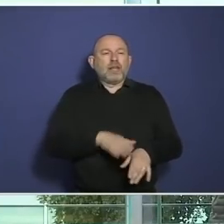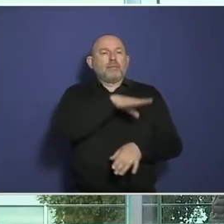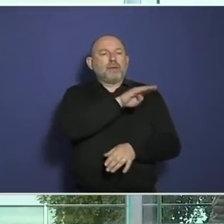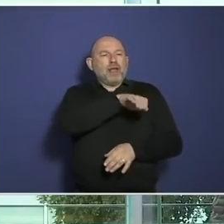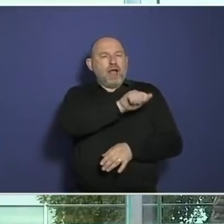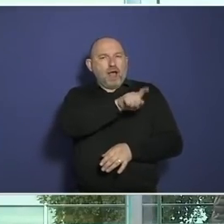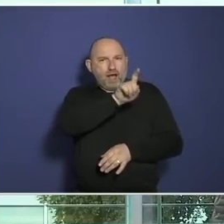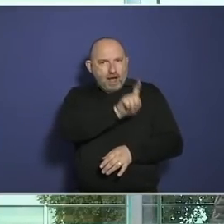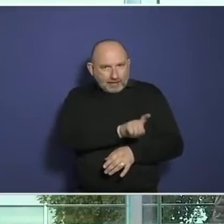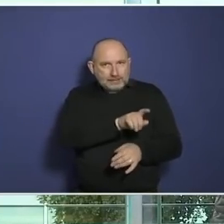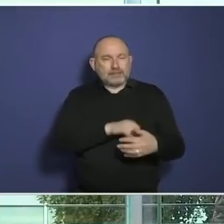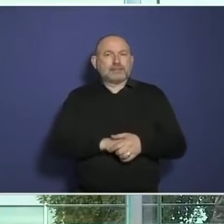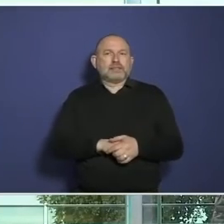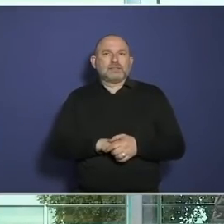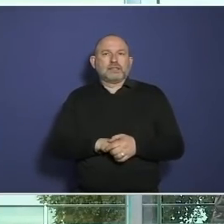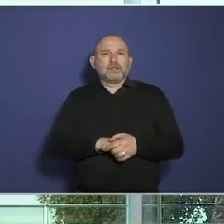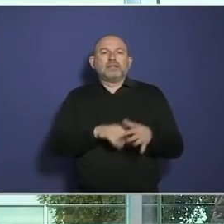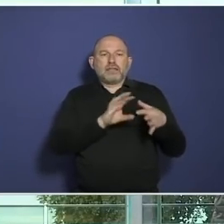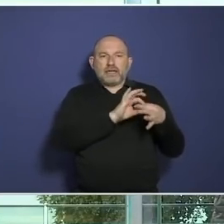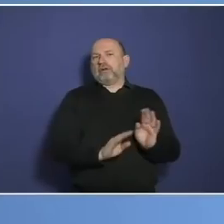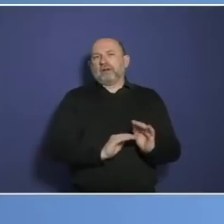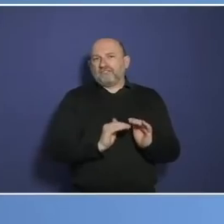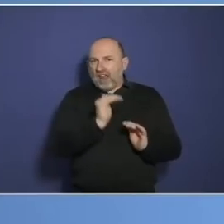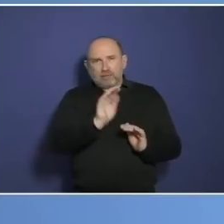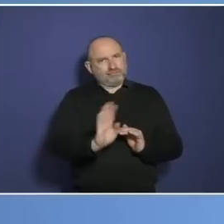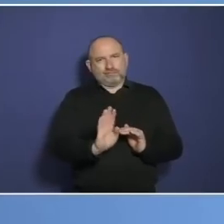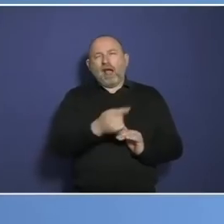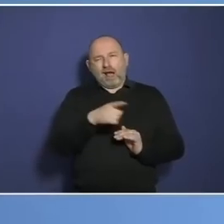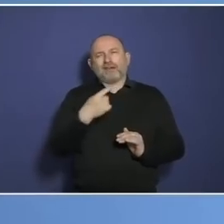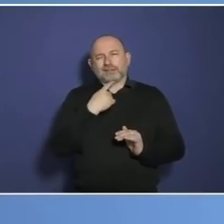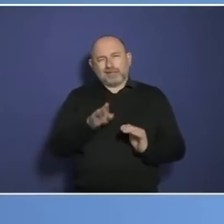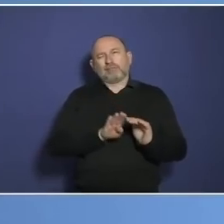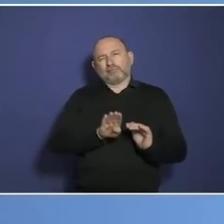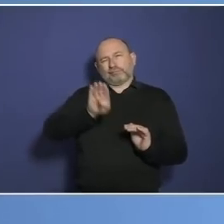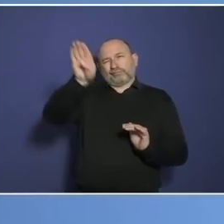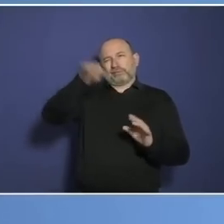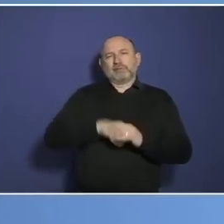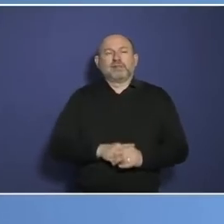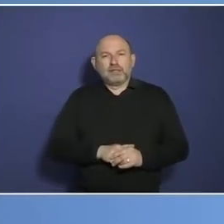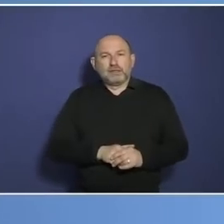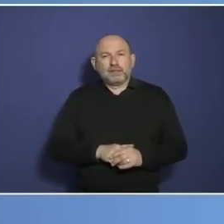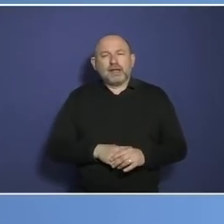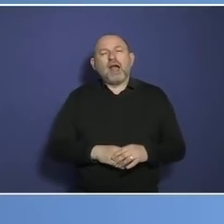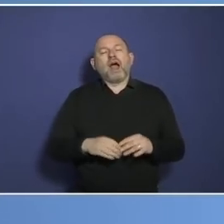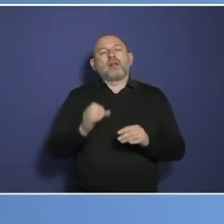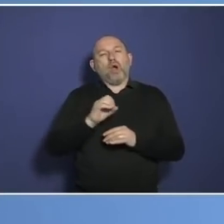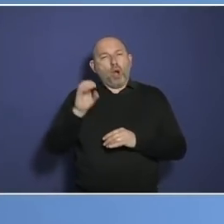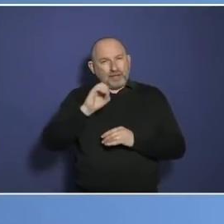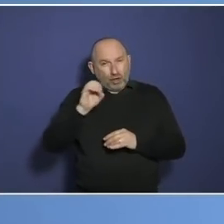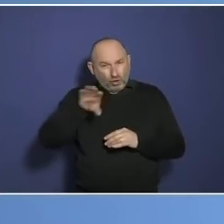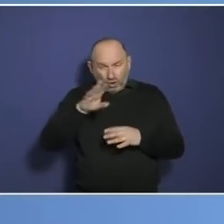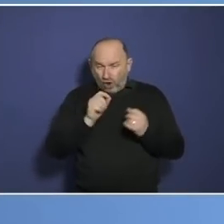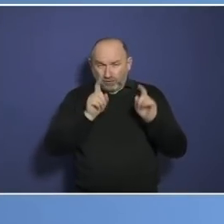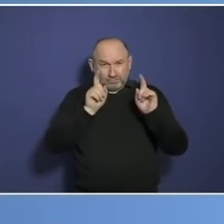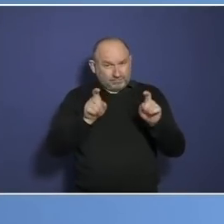die nicht wirklich gefährlich sein kann. Das kann eine Omikron-Welle sein, das kann eine veränderte Omikron-Variante